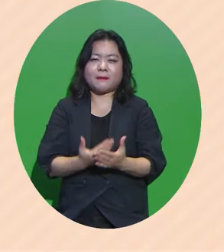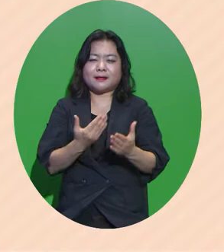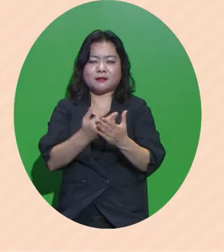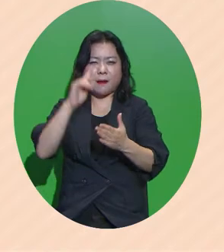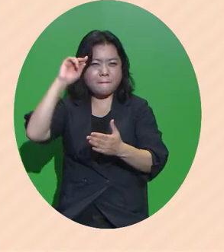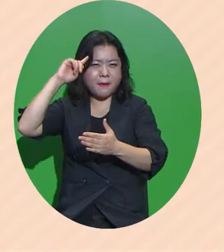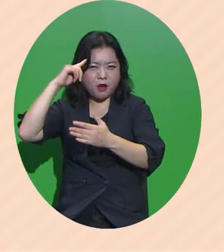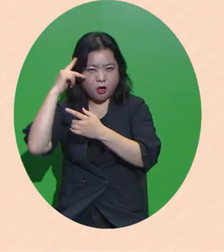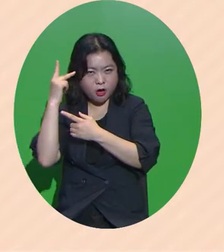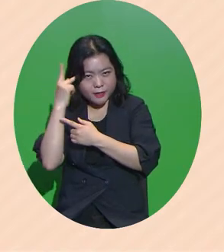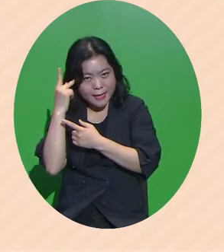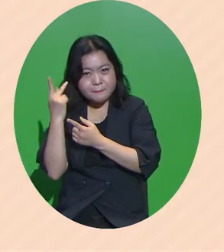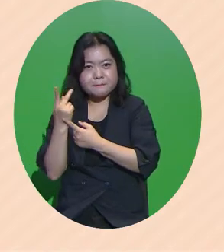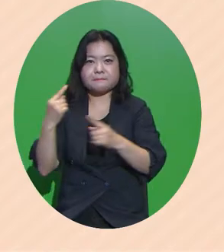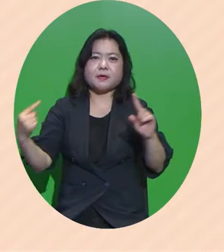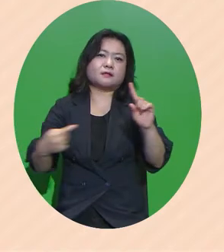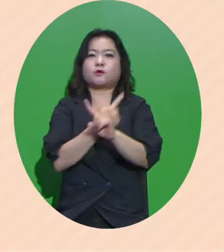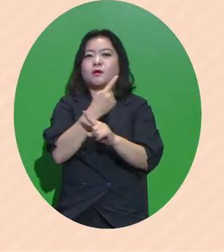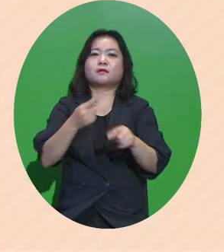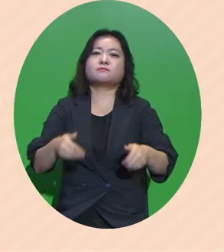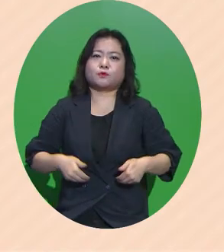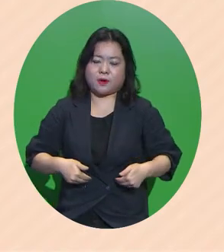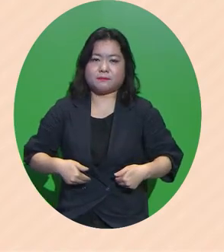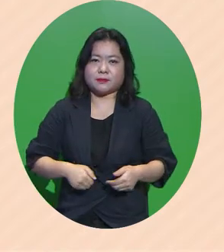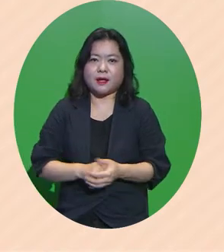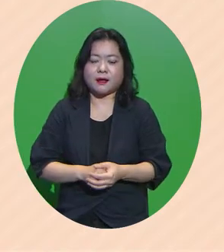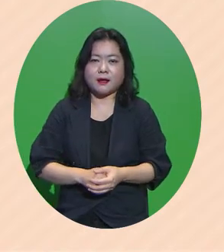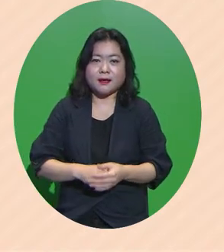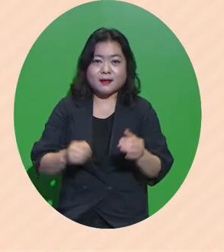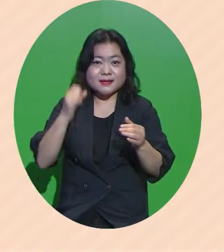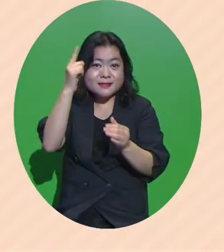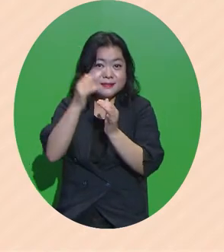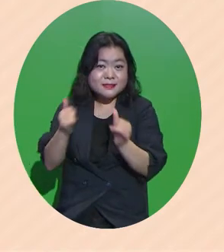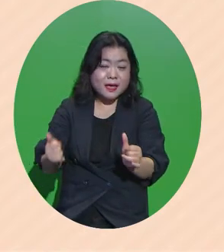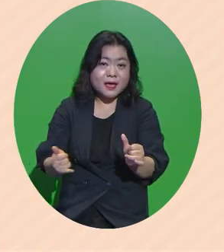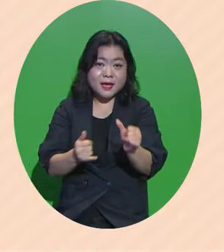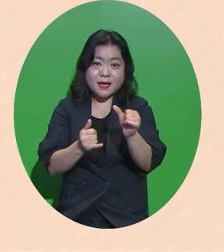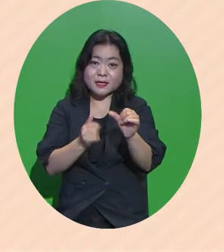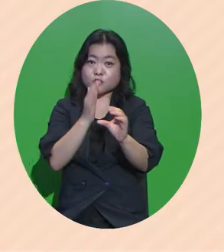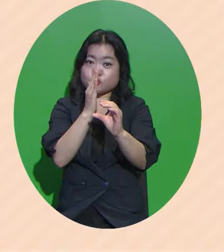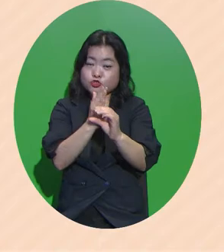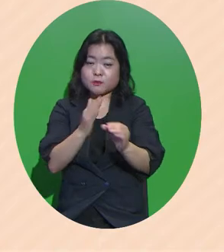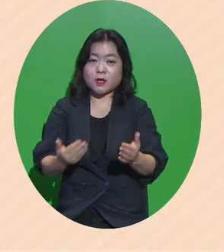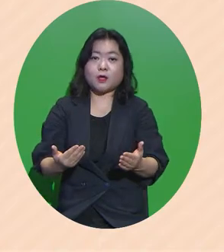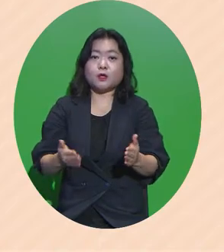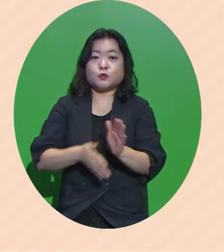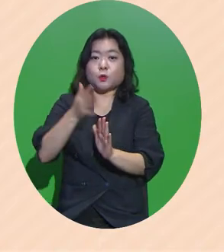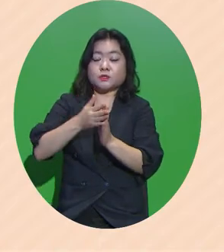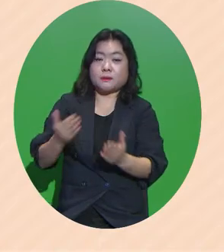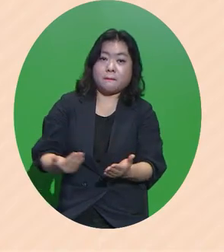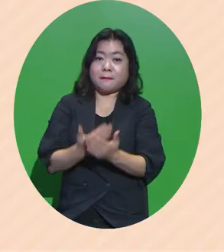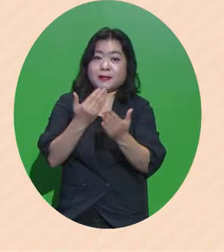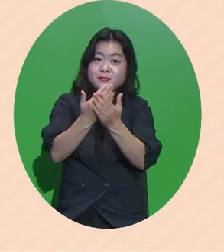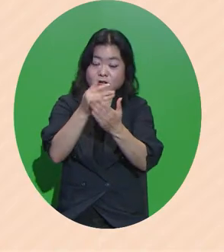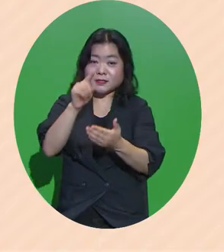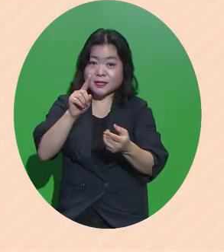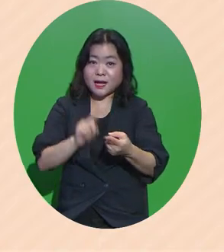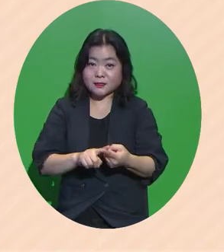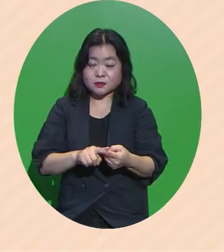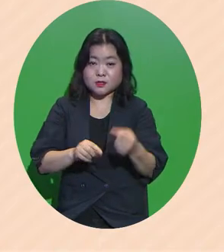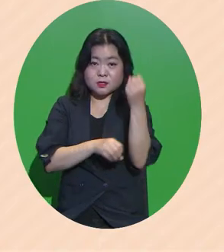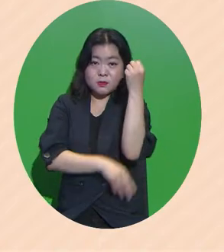패러다임의 전환이 요구되고 있습니다 인재기반의 도시발전이라는 선순환 구축을 위해서는